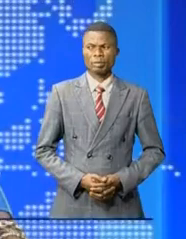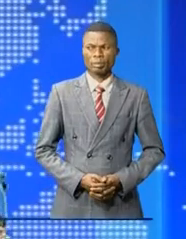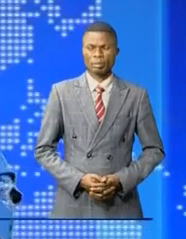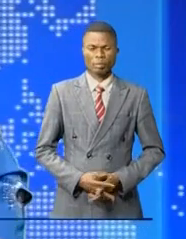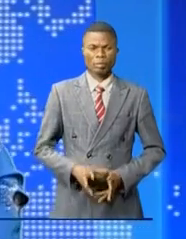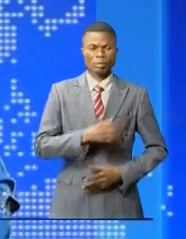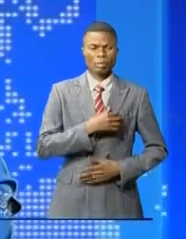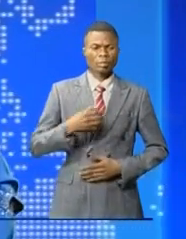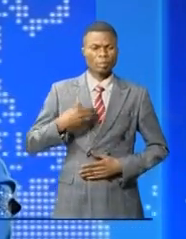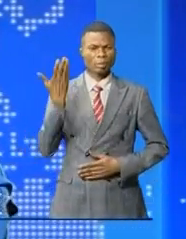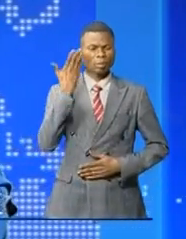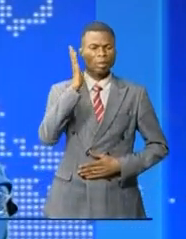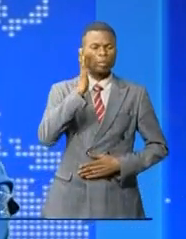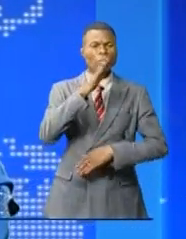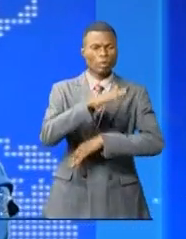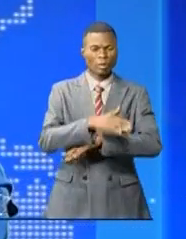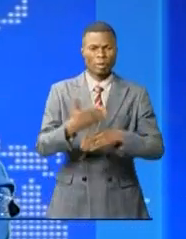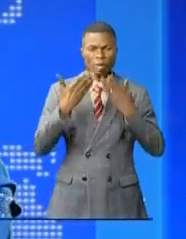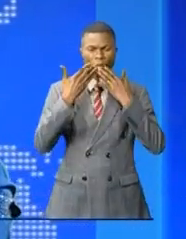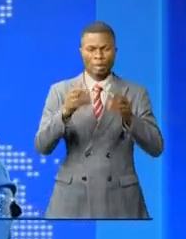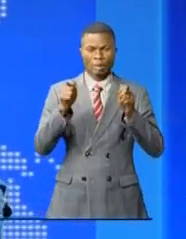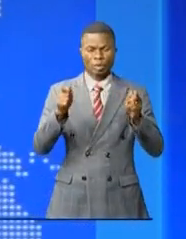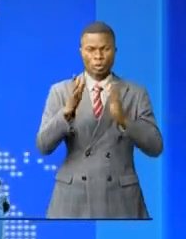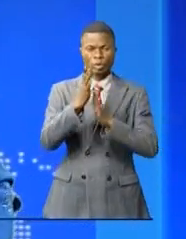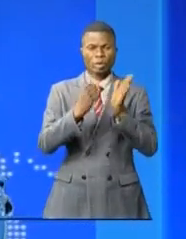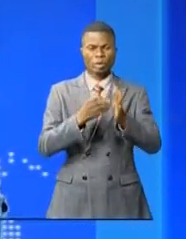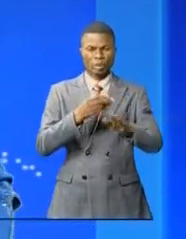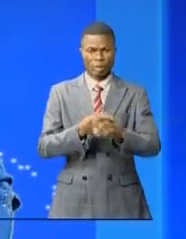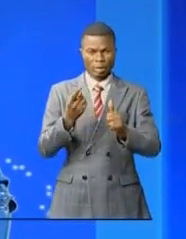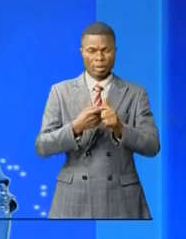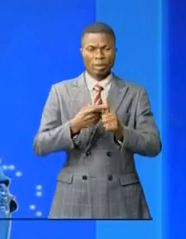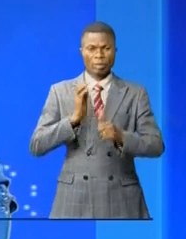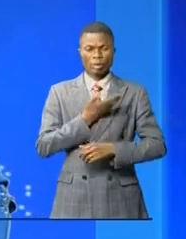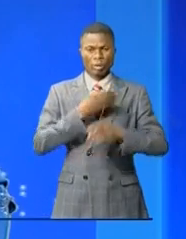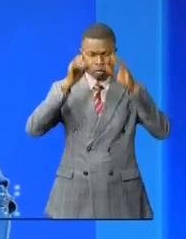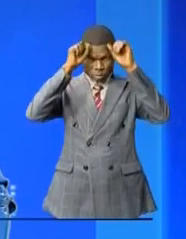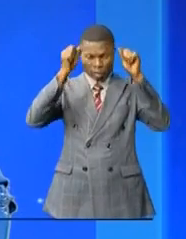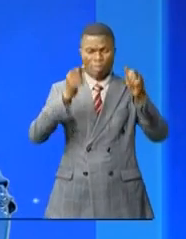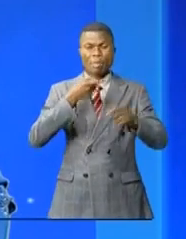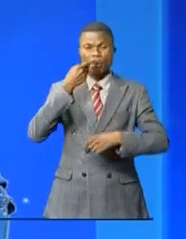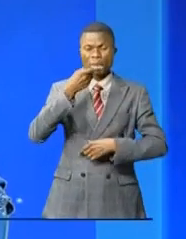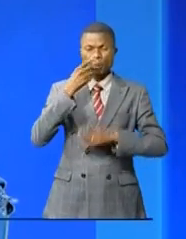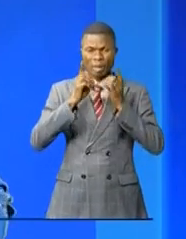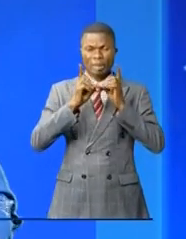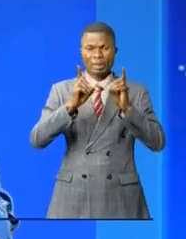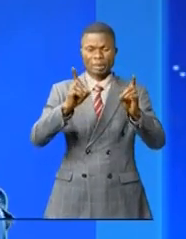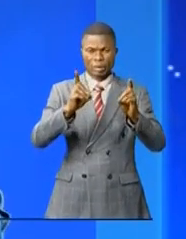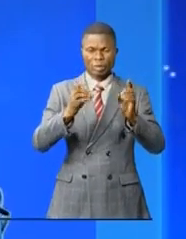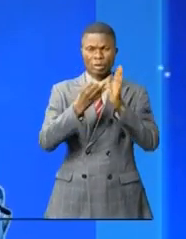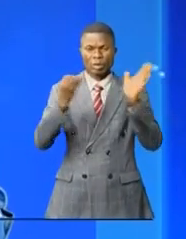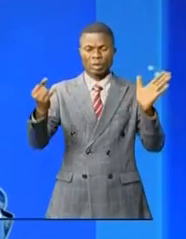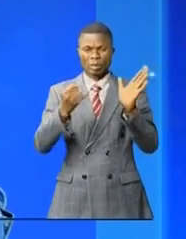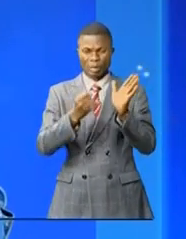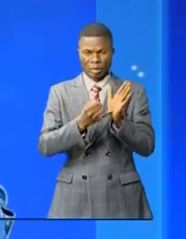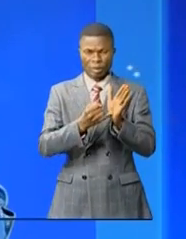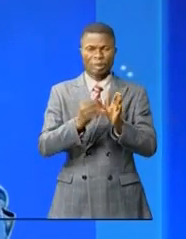Mesdames, Messieurs, bonsoir, bienvenue aux 19h. D'abord, le Président de la République vient de s'exprimer à la 76e session ordinaire de l